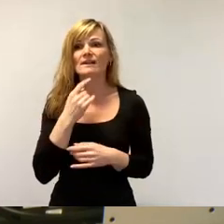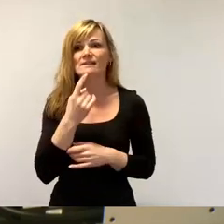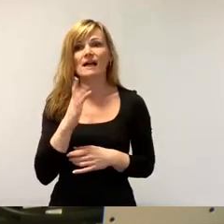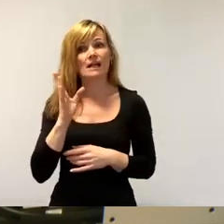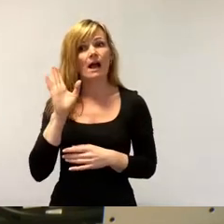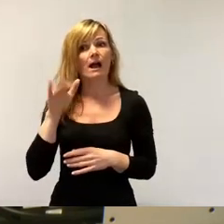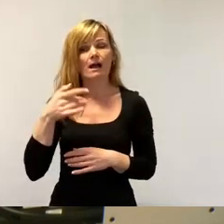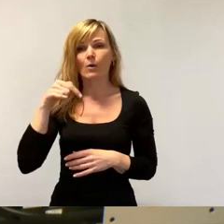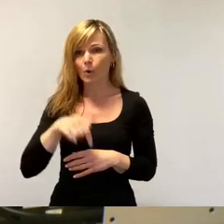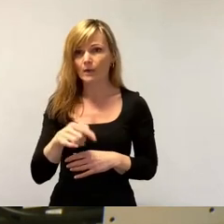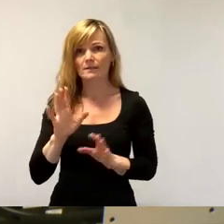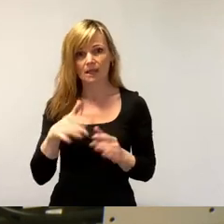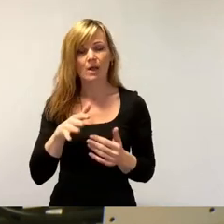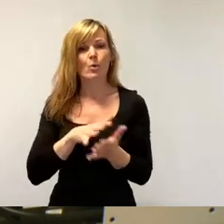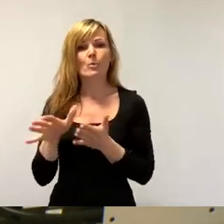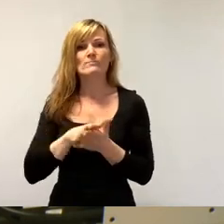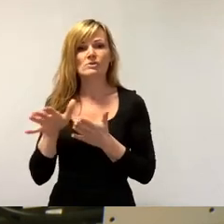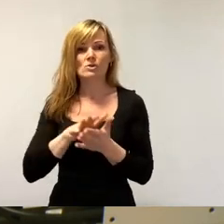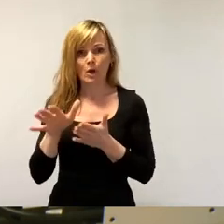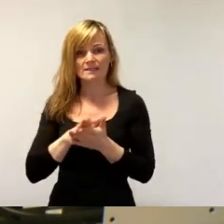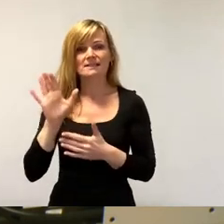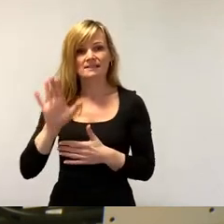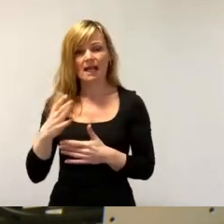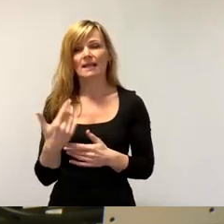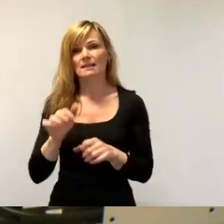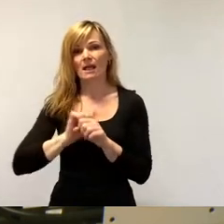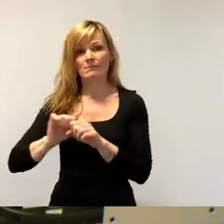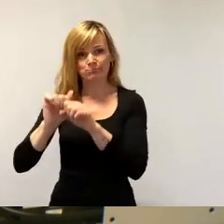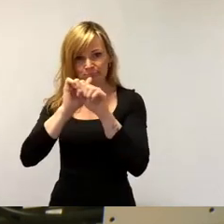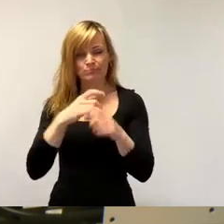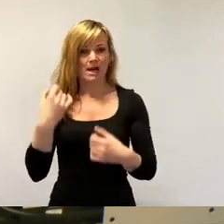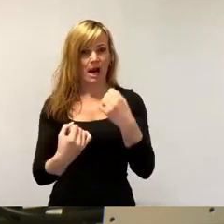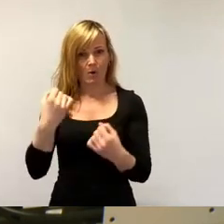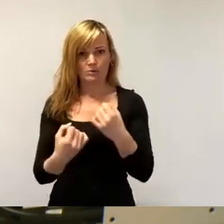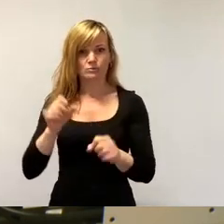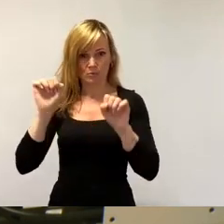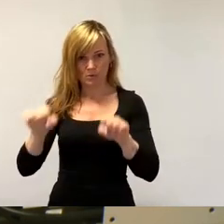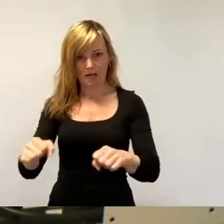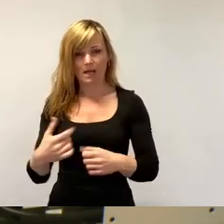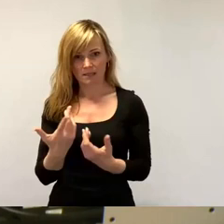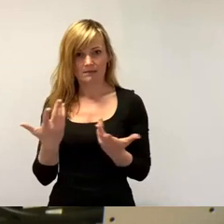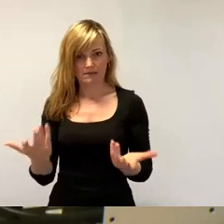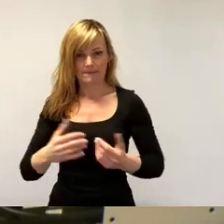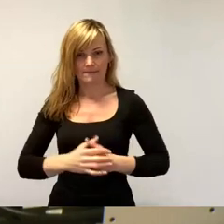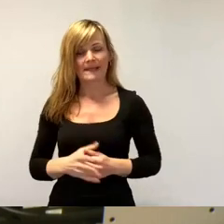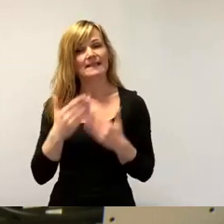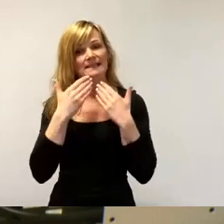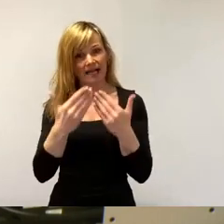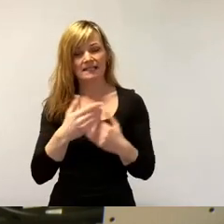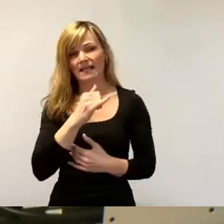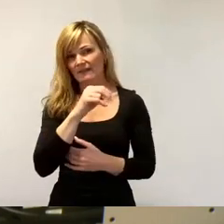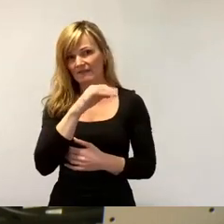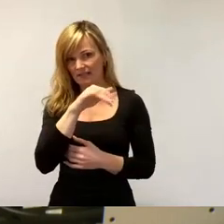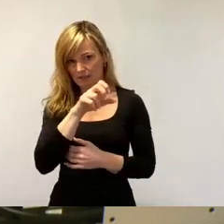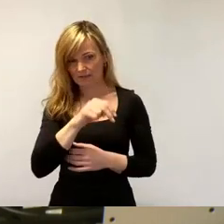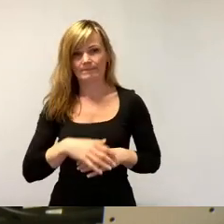umsonst in der Waschanlage reinigen lassen. Ein Dankeschön von Infineen. Gerade am Schulbau und der Sanierung von